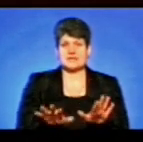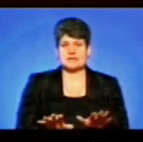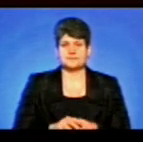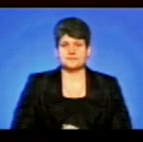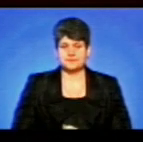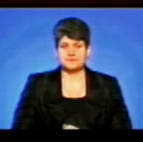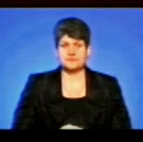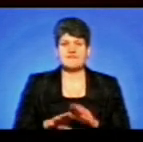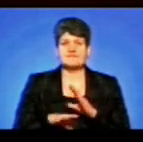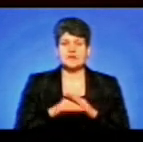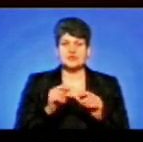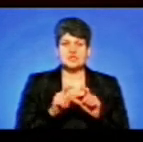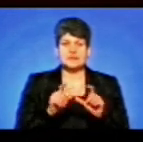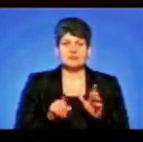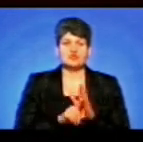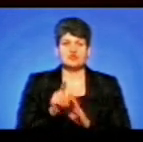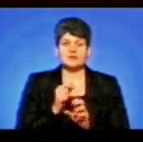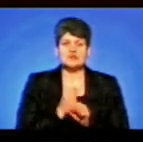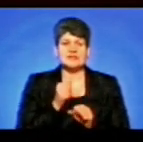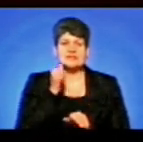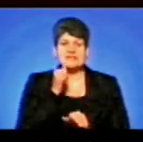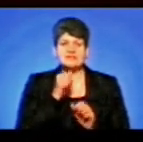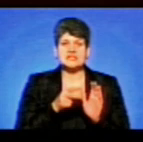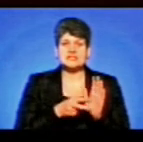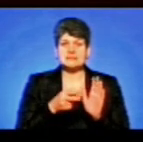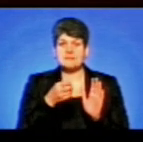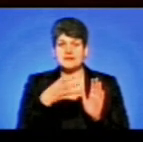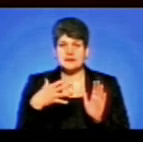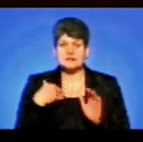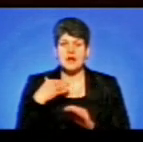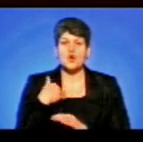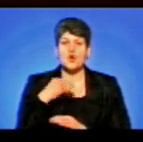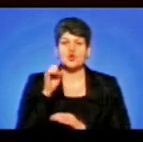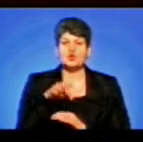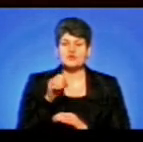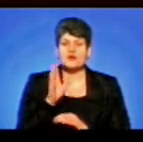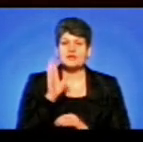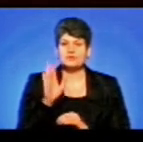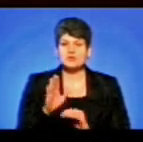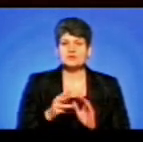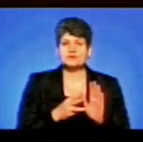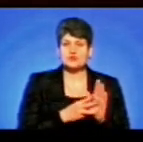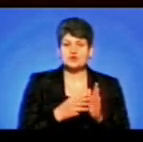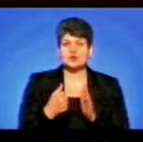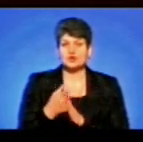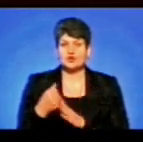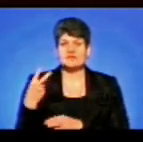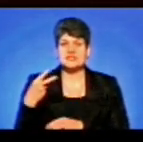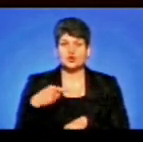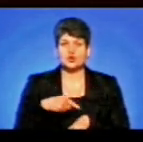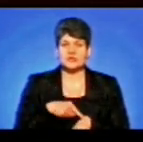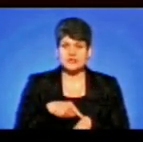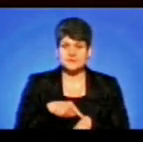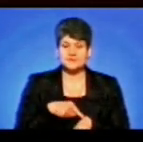Виборчі дільниці розпочнуть працювати завтра о 7.15, а голосування проходитиме з 8 до 20 години. І